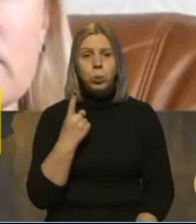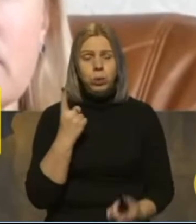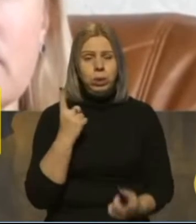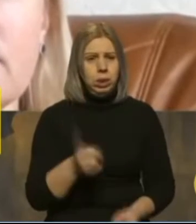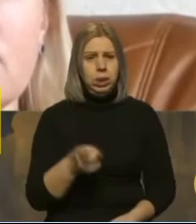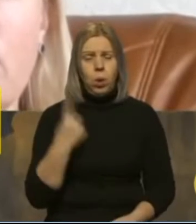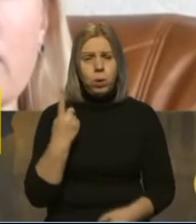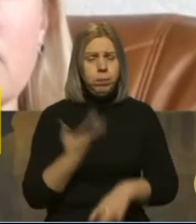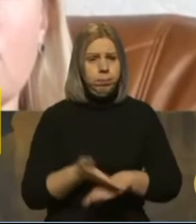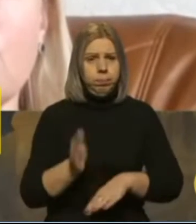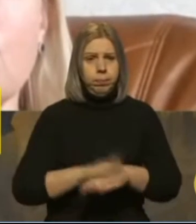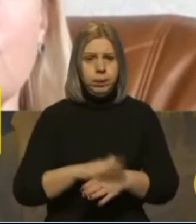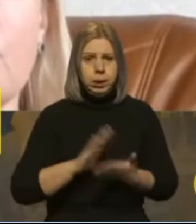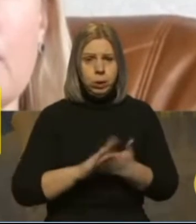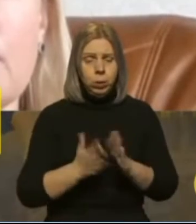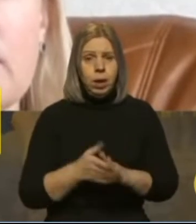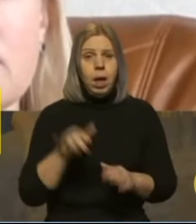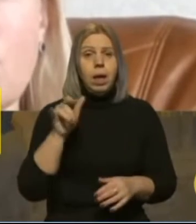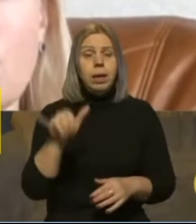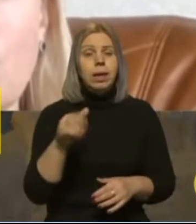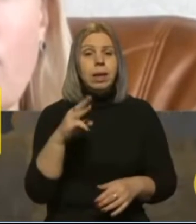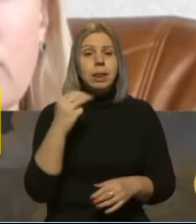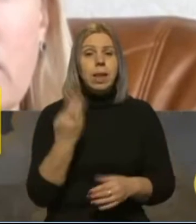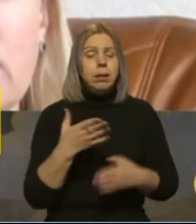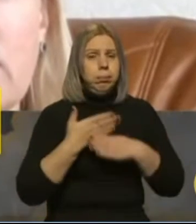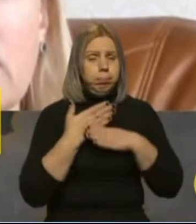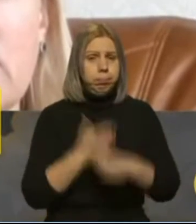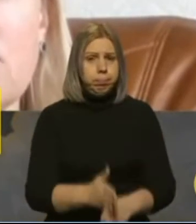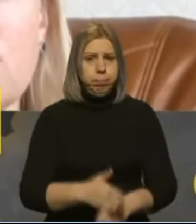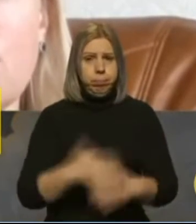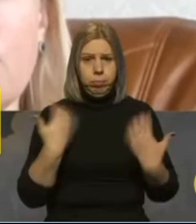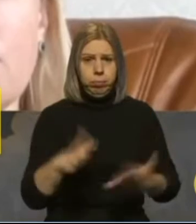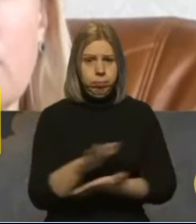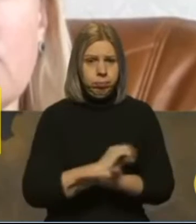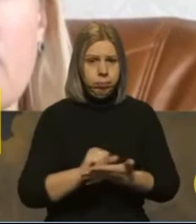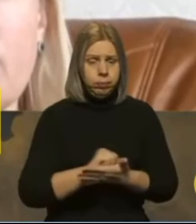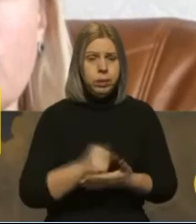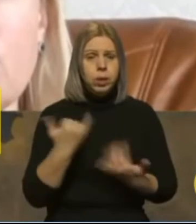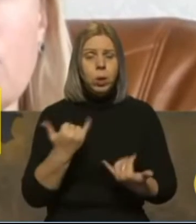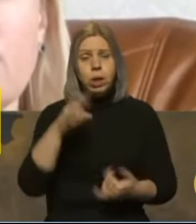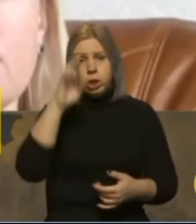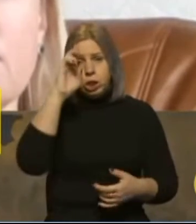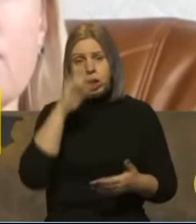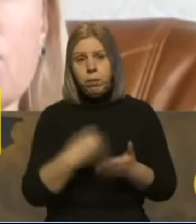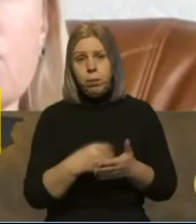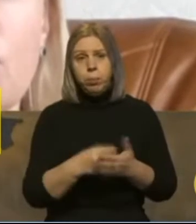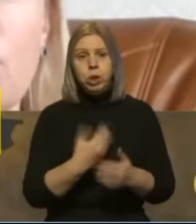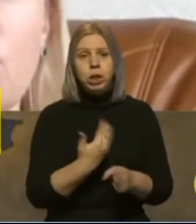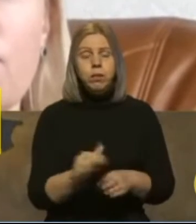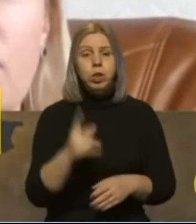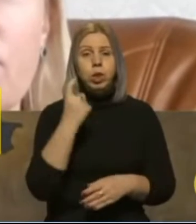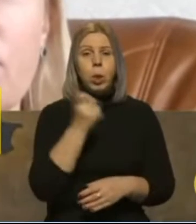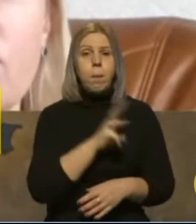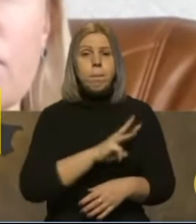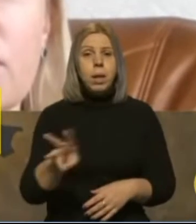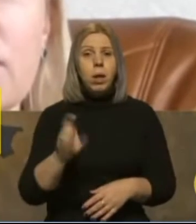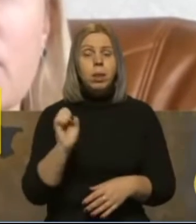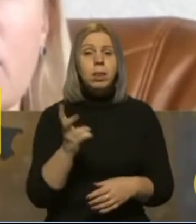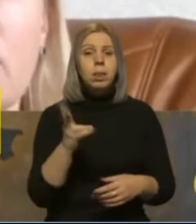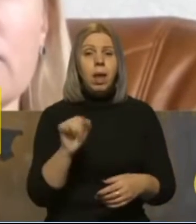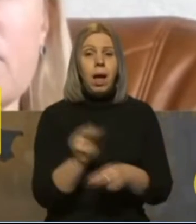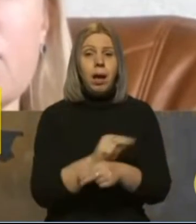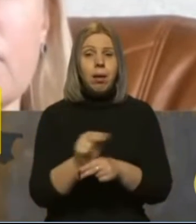найскладних ситуацій, тому що їхня ТЕЦ зруйнована і сьогодні державний бюджет виділил 100 мільйонів на